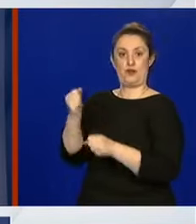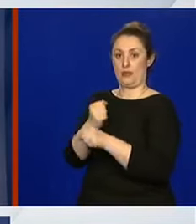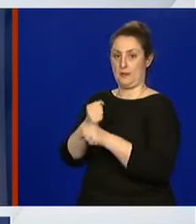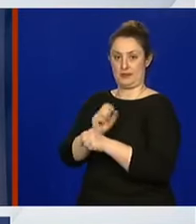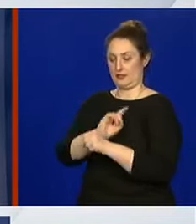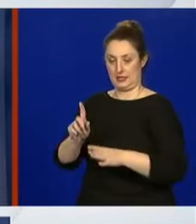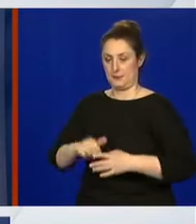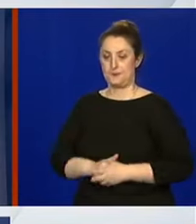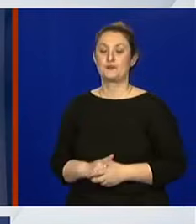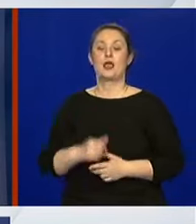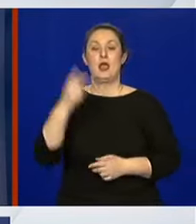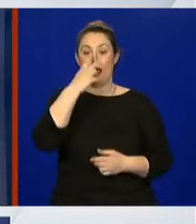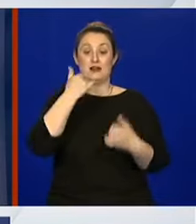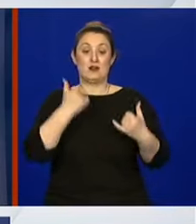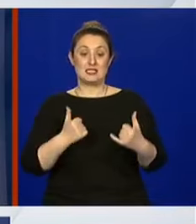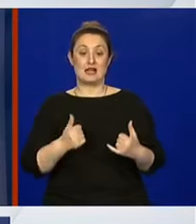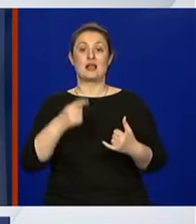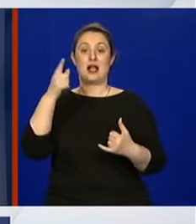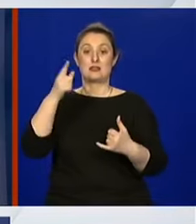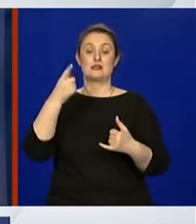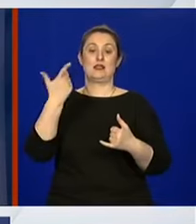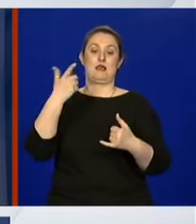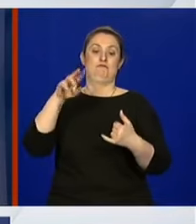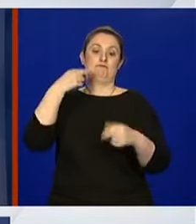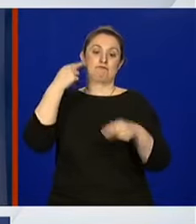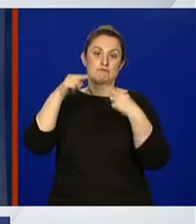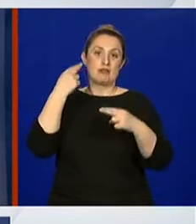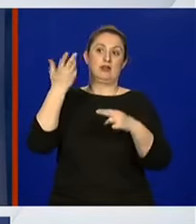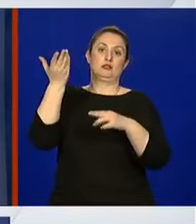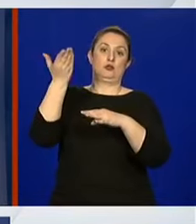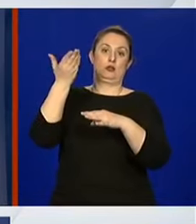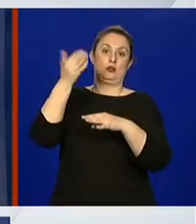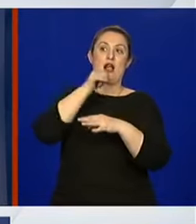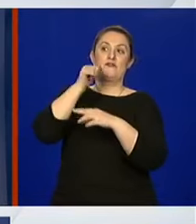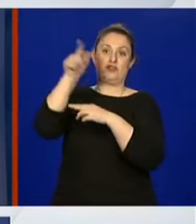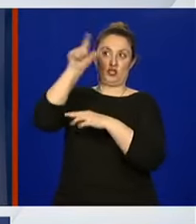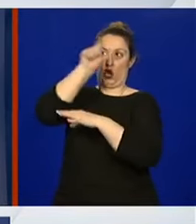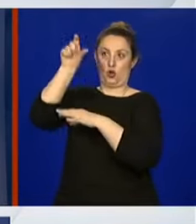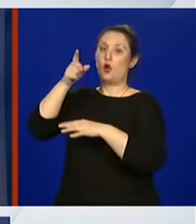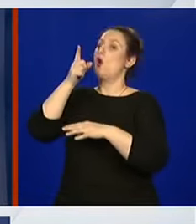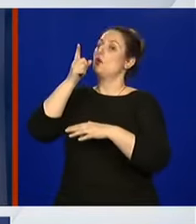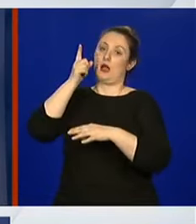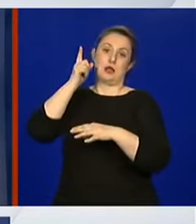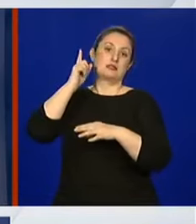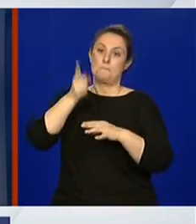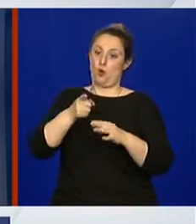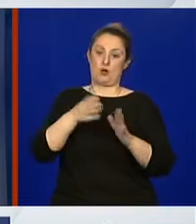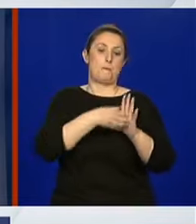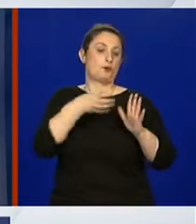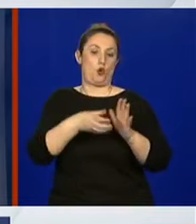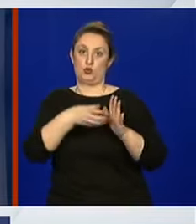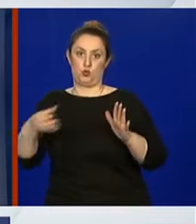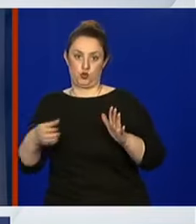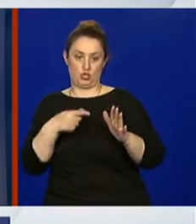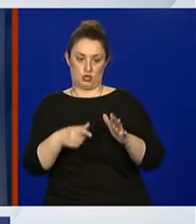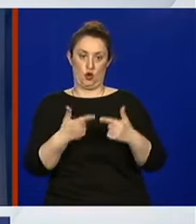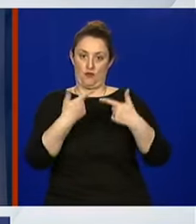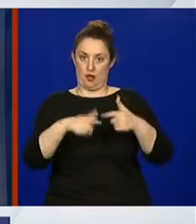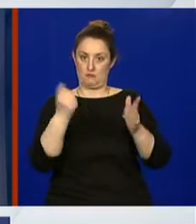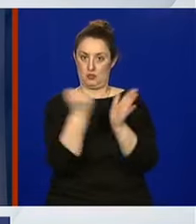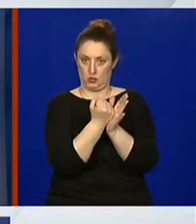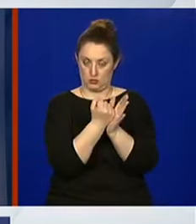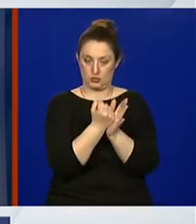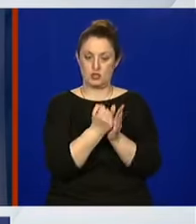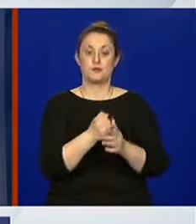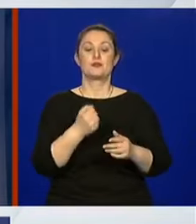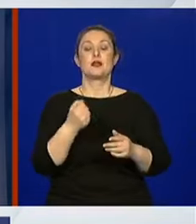objekti, naravno da je potrebno da se produžuju sanitarne iskaznice. Bilo je drugih prioriteta, složit ćete se sa